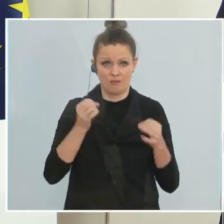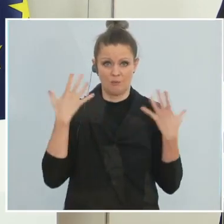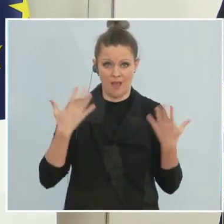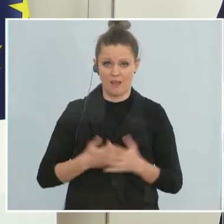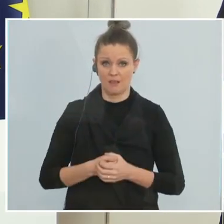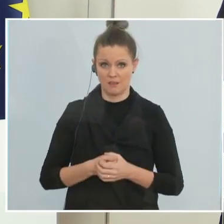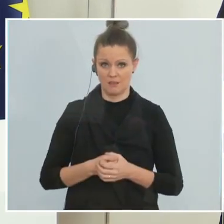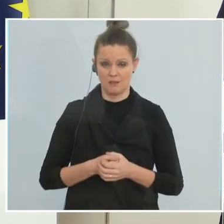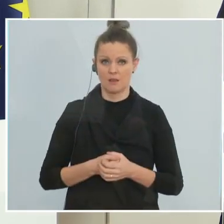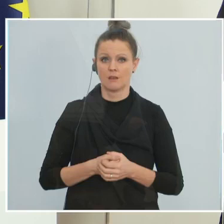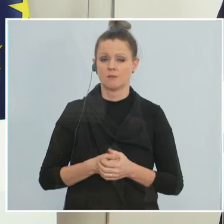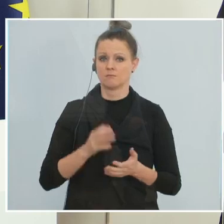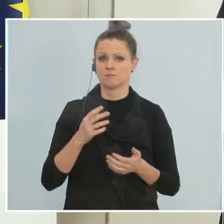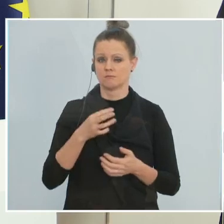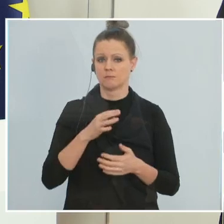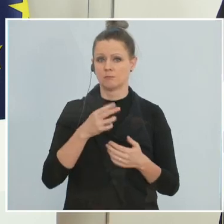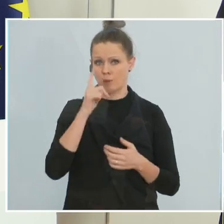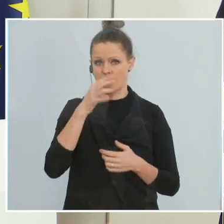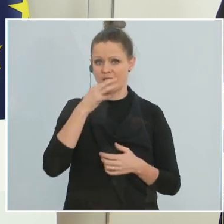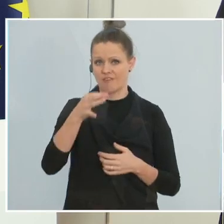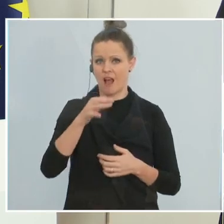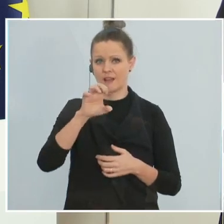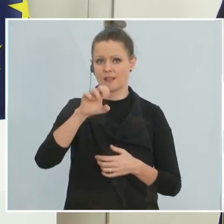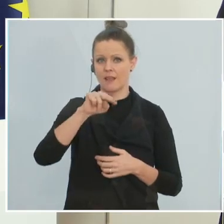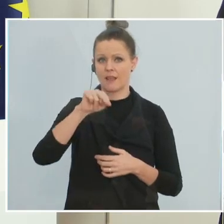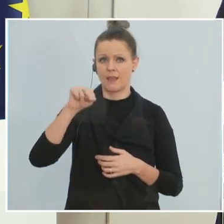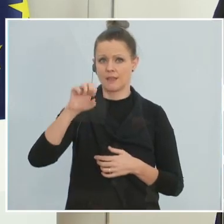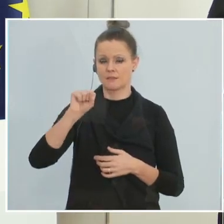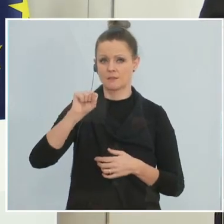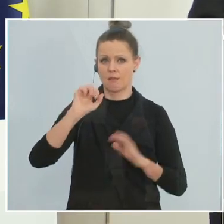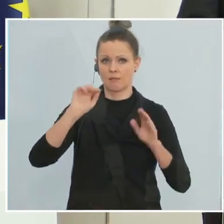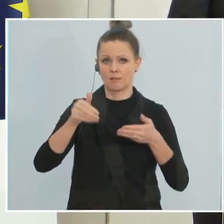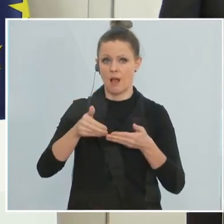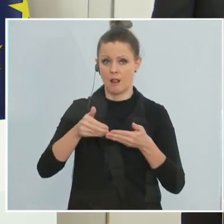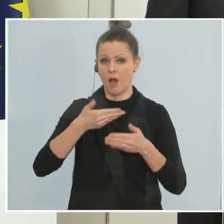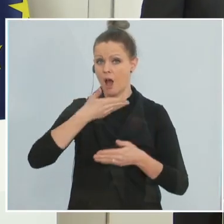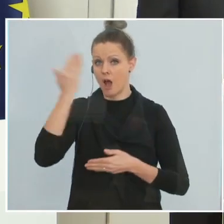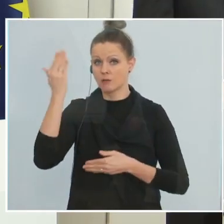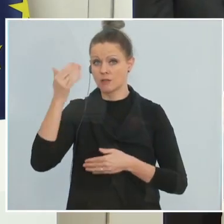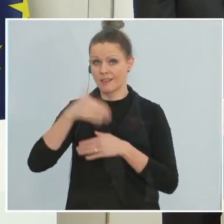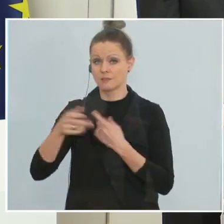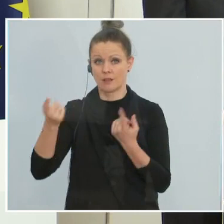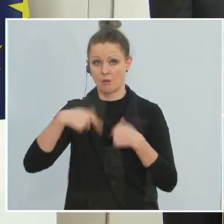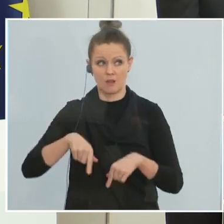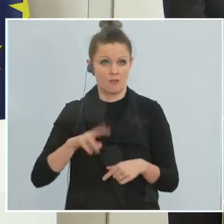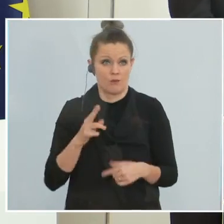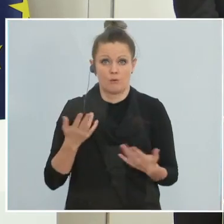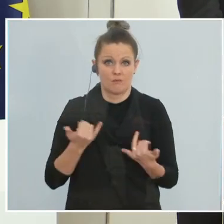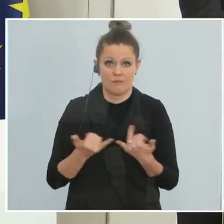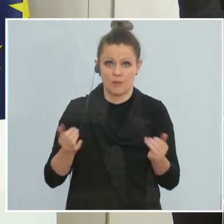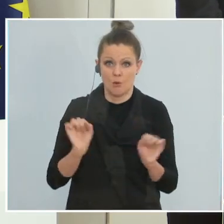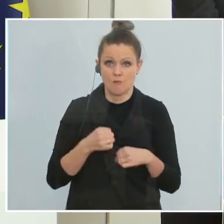Fragen Sie einmal im Endstal nach, da kommen ja keine ausländischen Gäste, woher auch und warum auch, geht ja nicht.